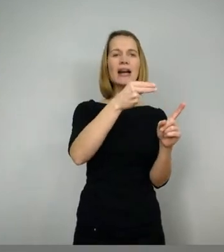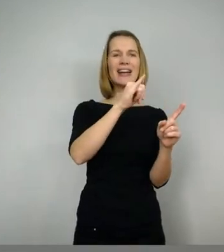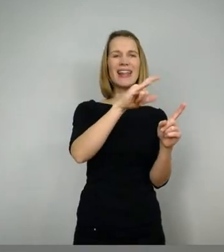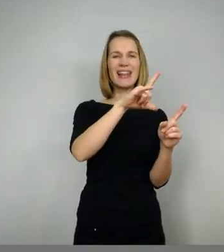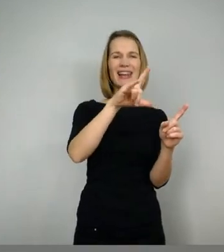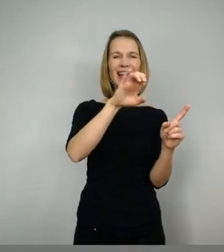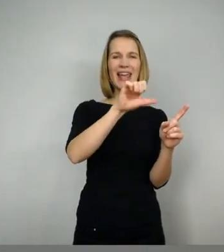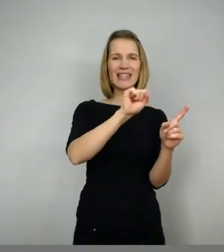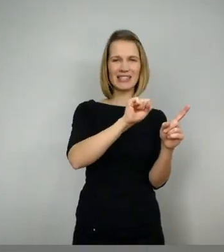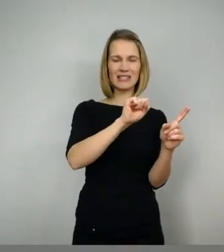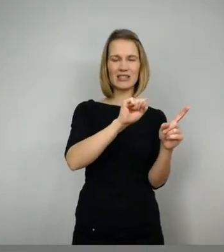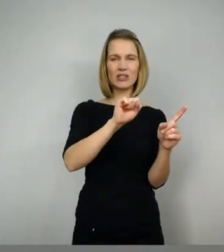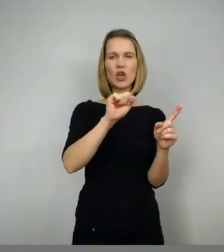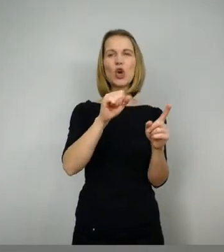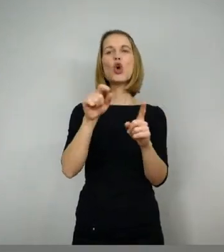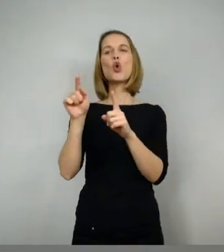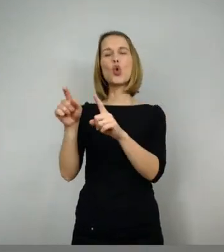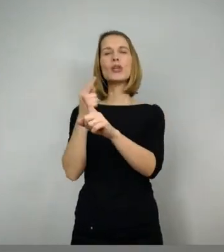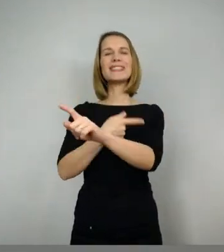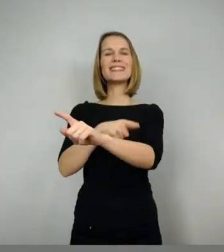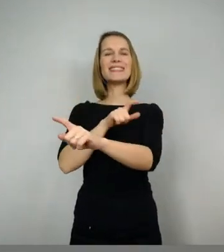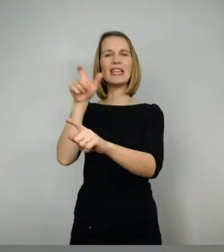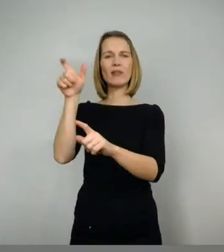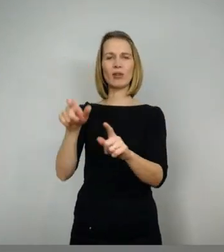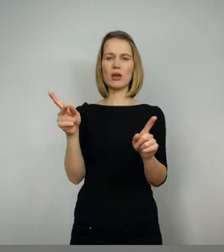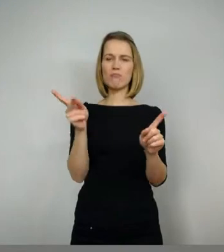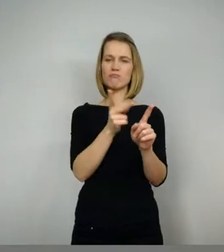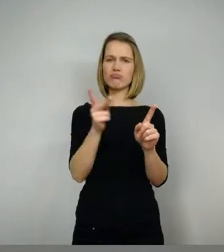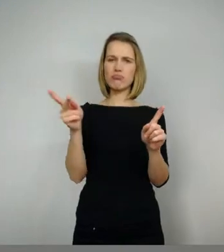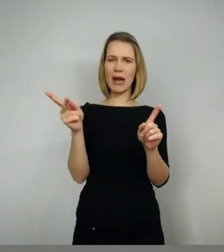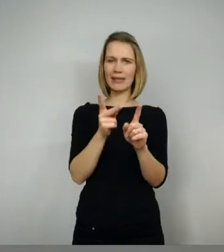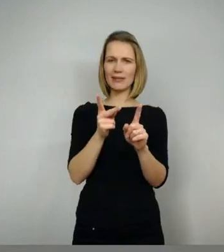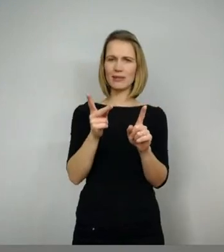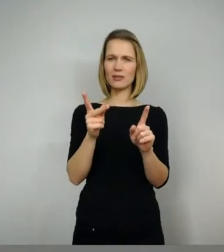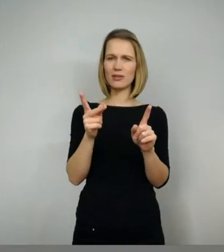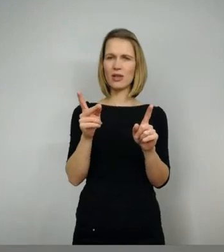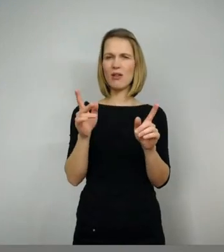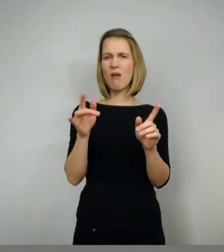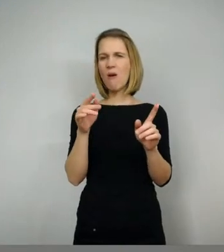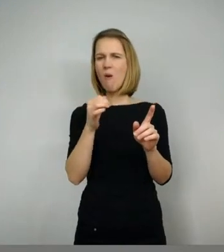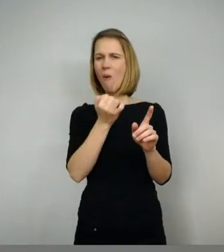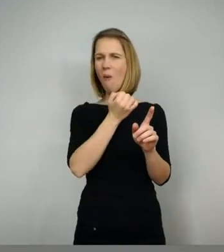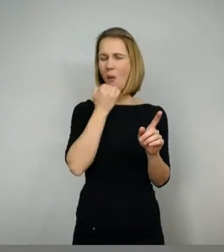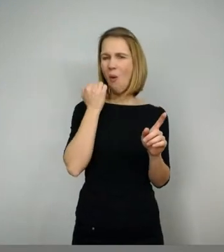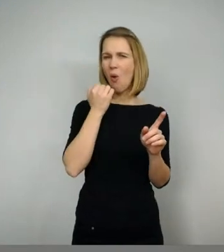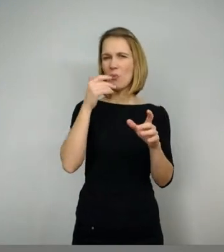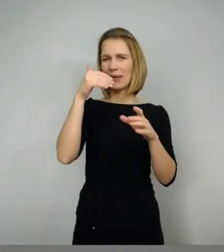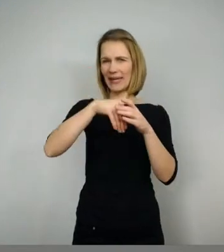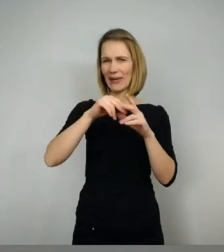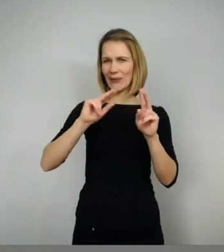die eine Stelle, also Ferse und Schulter, unverwundbar. Ist das Zufall? Ähm,